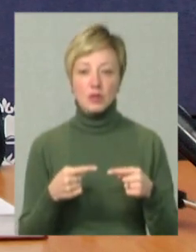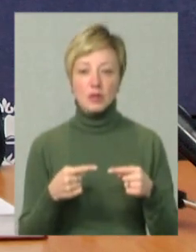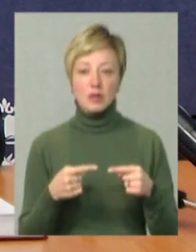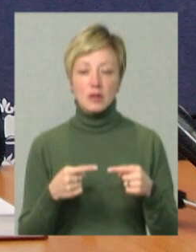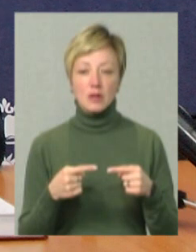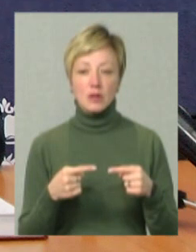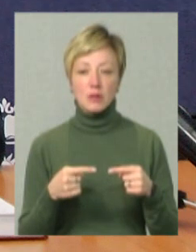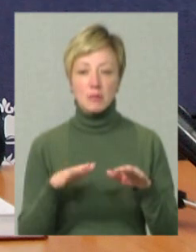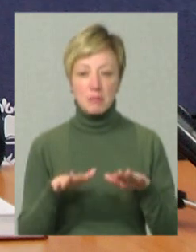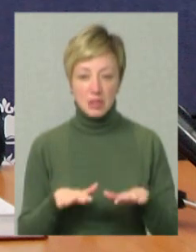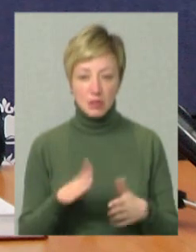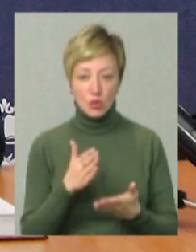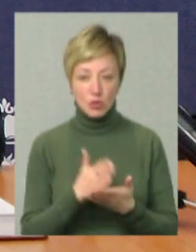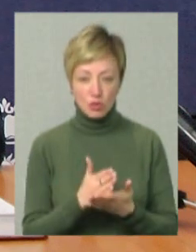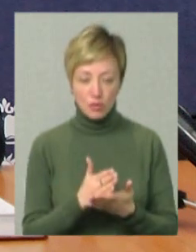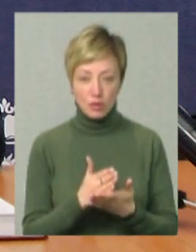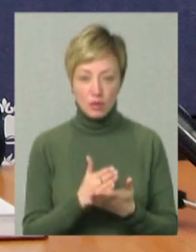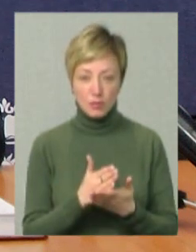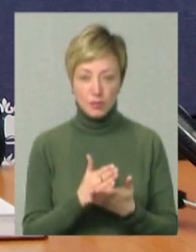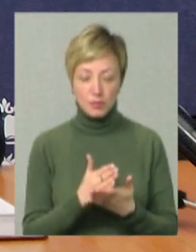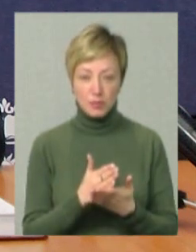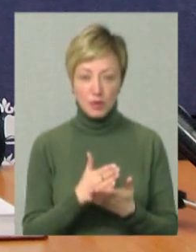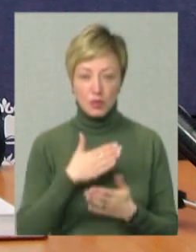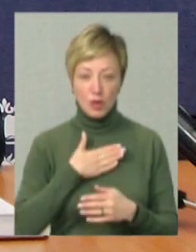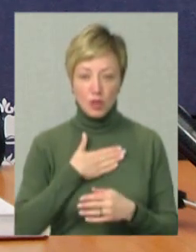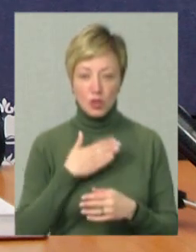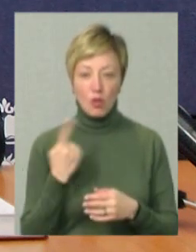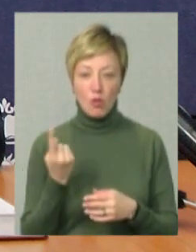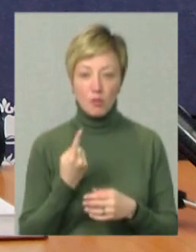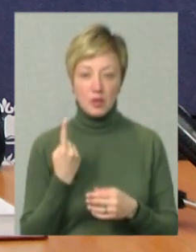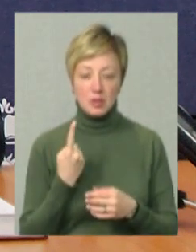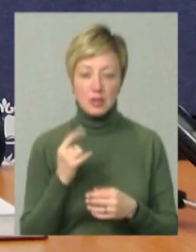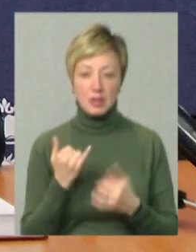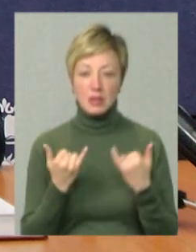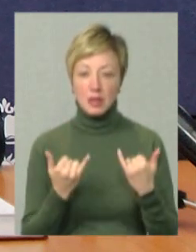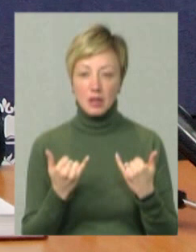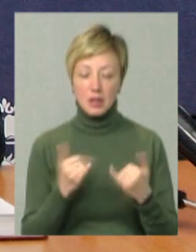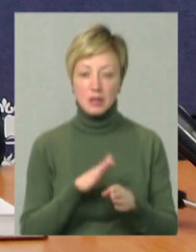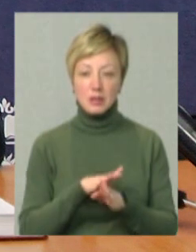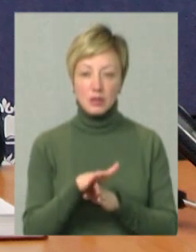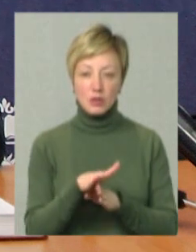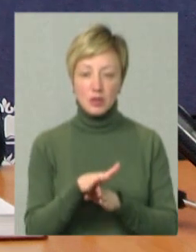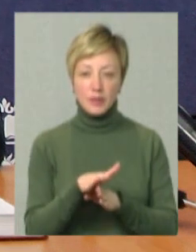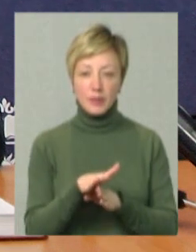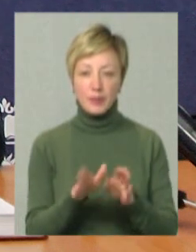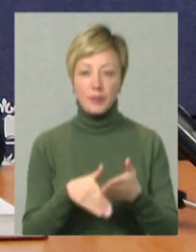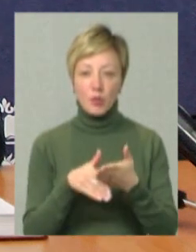конкретним місцем розташування в нашій області. І наразі здійснюється